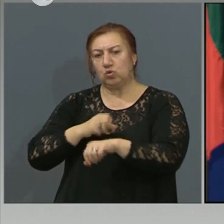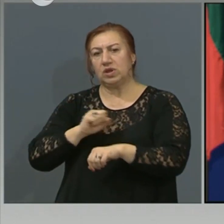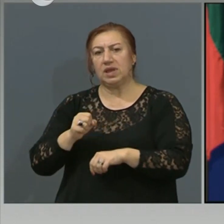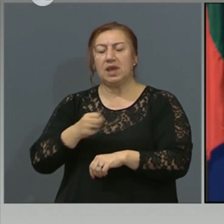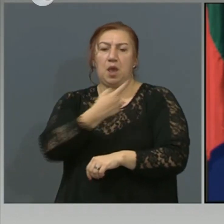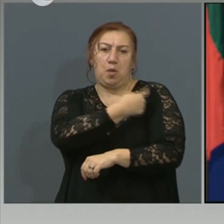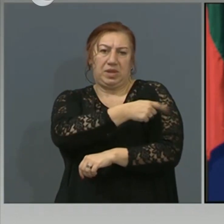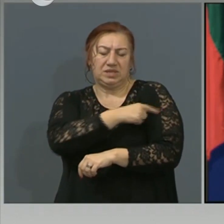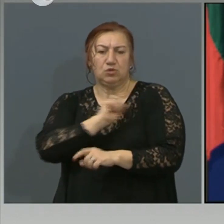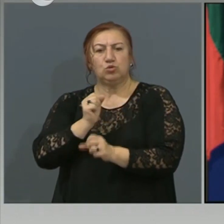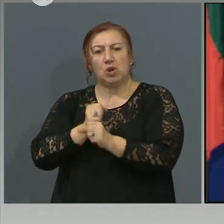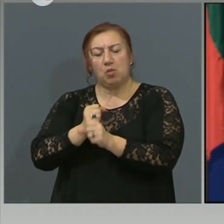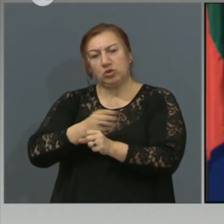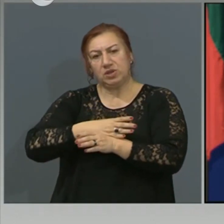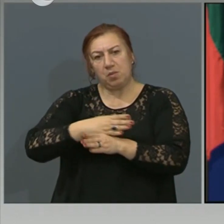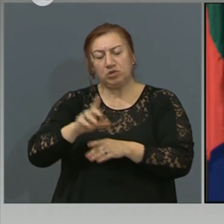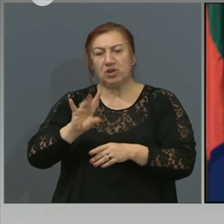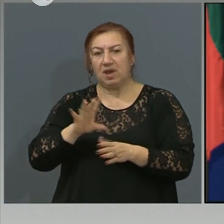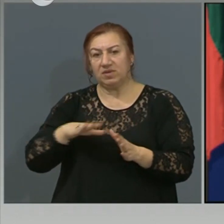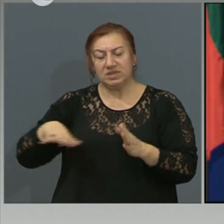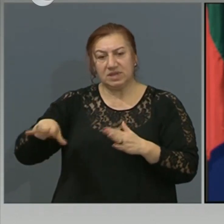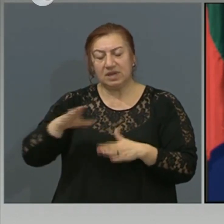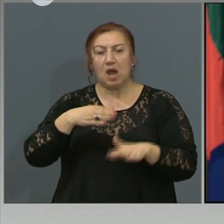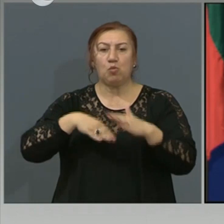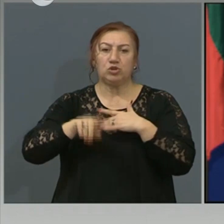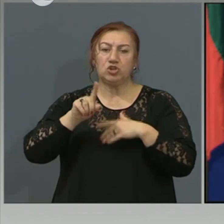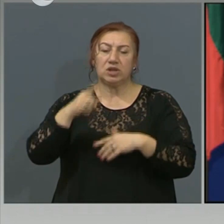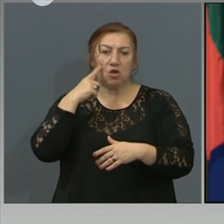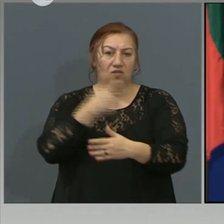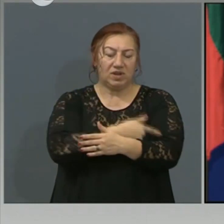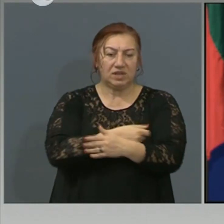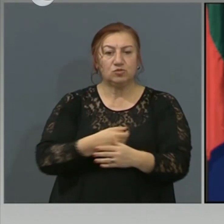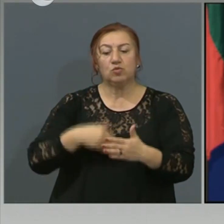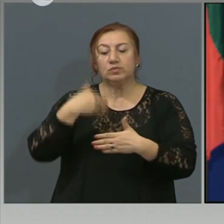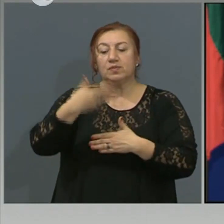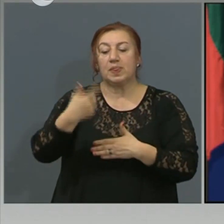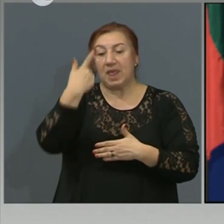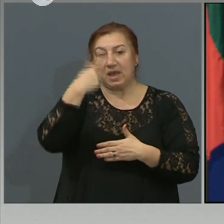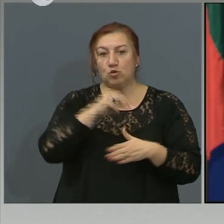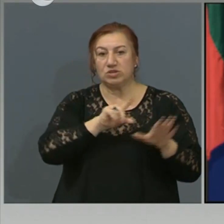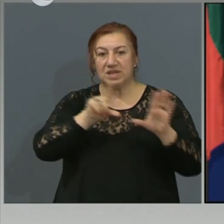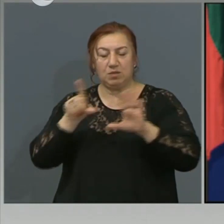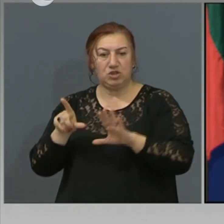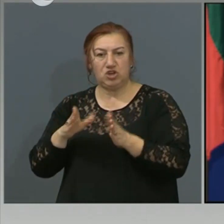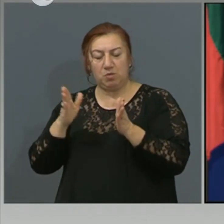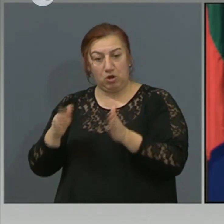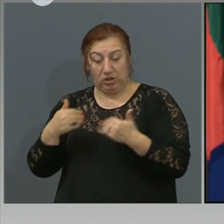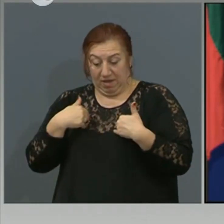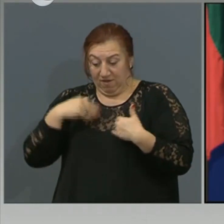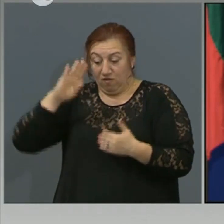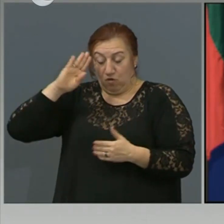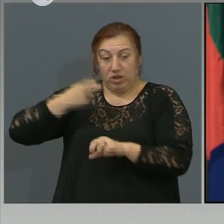непрекъснато в такава среда, подлежат на такава тестване на едноседничен период. Във ВМА е така.